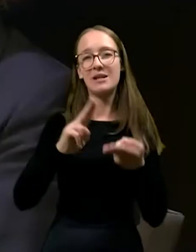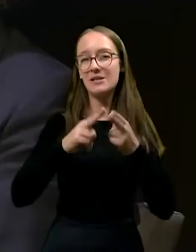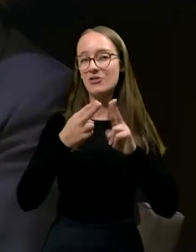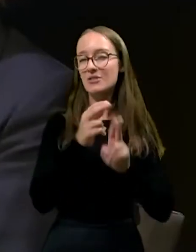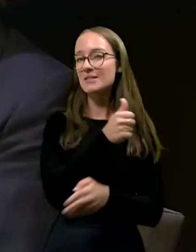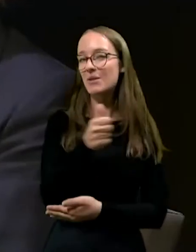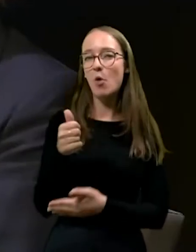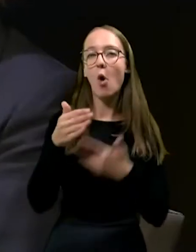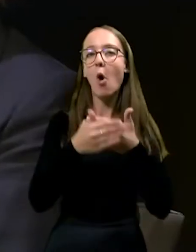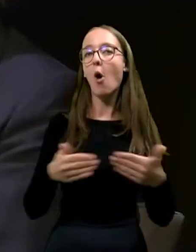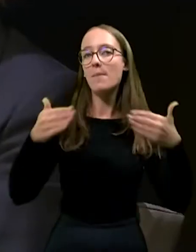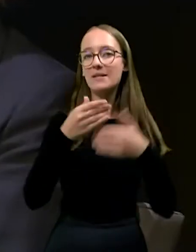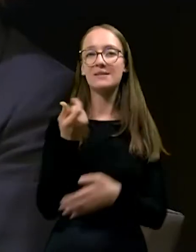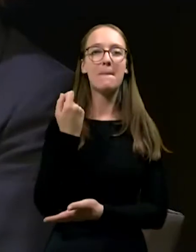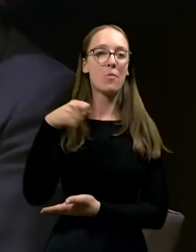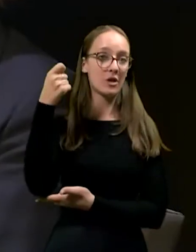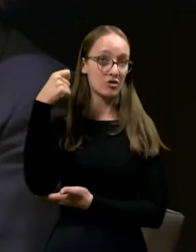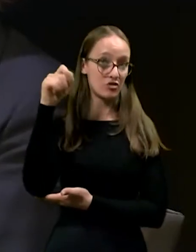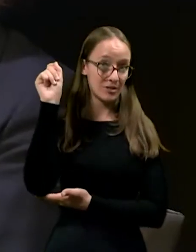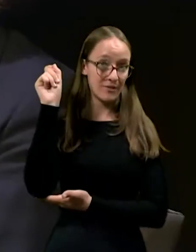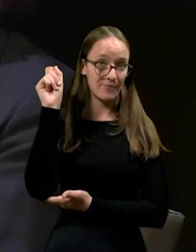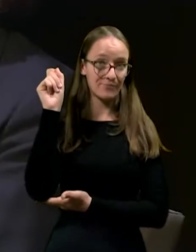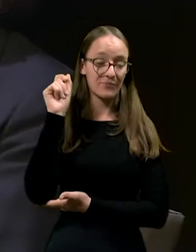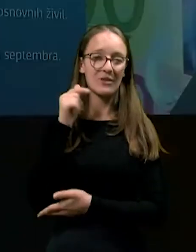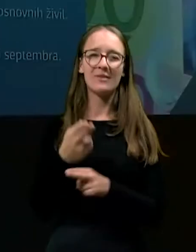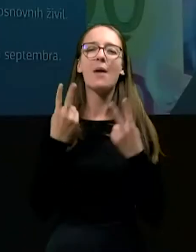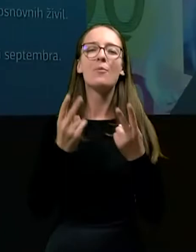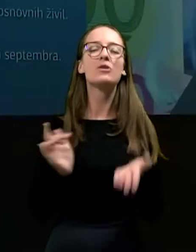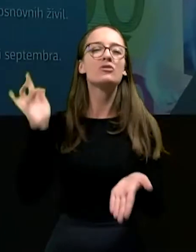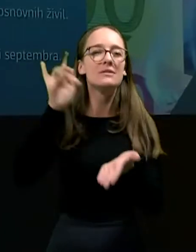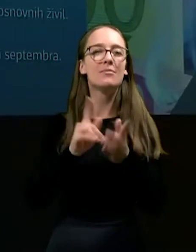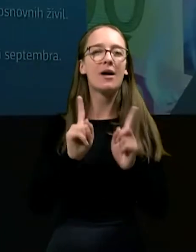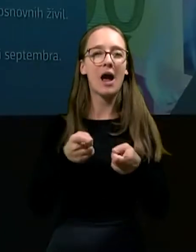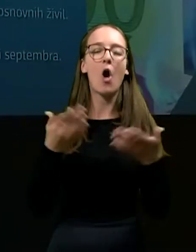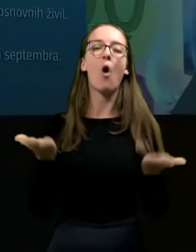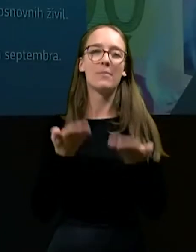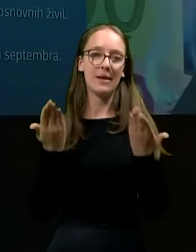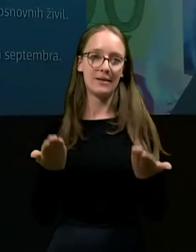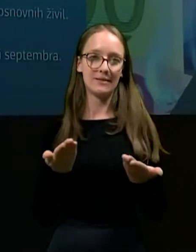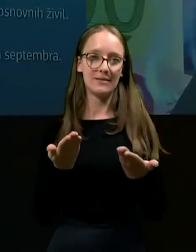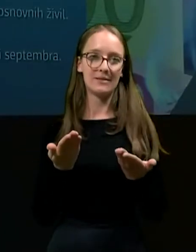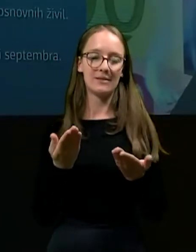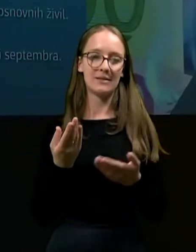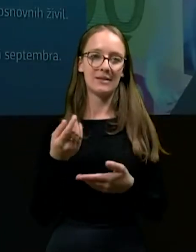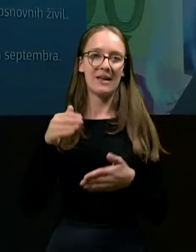samo umejiti podražitve in, kar je ključen cilj, umejiti inflacijo.